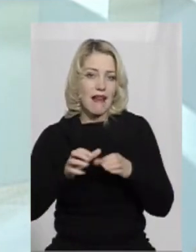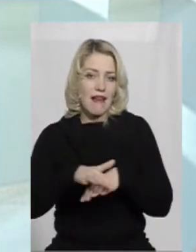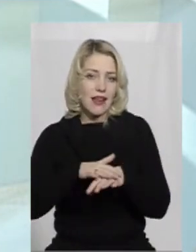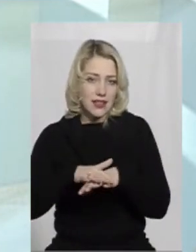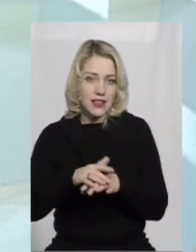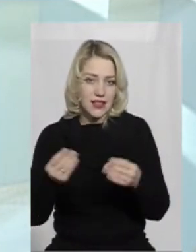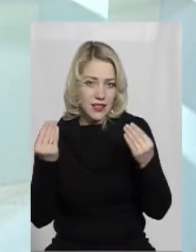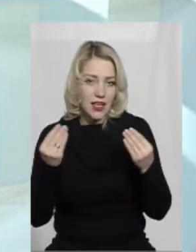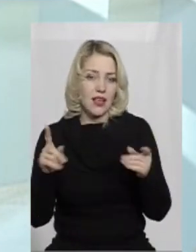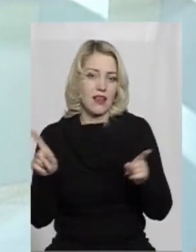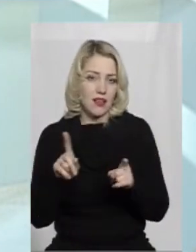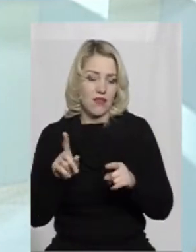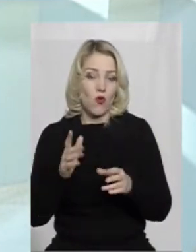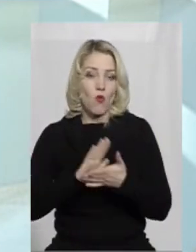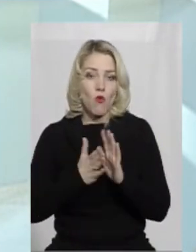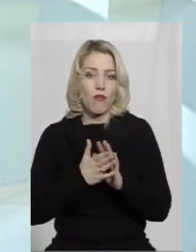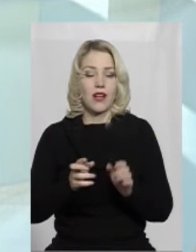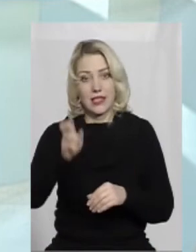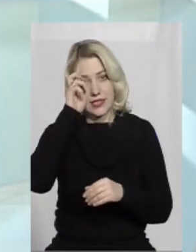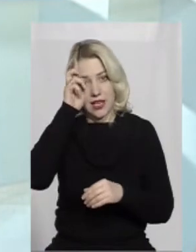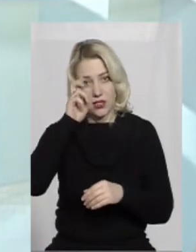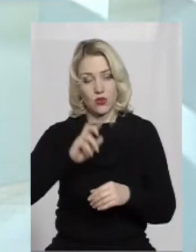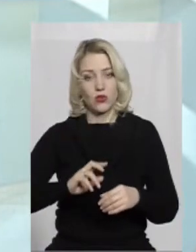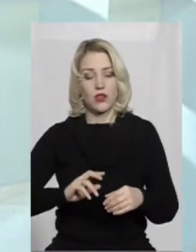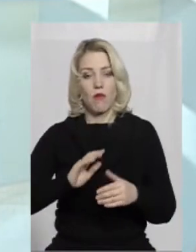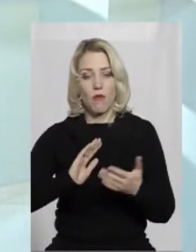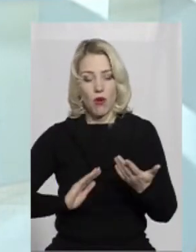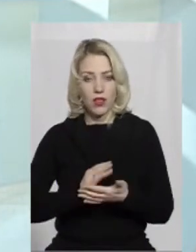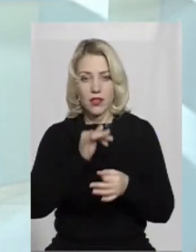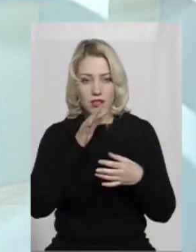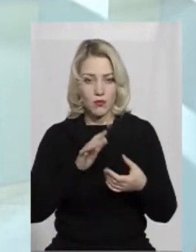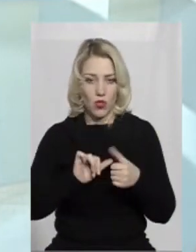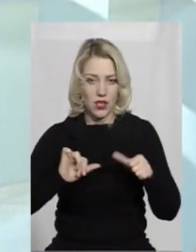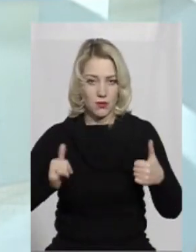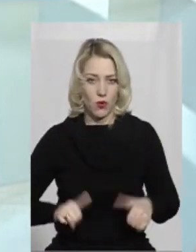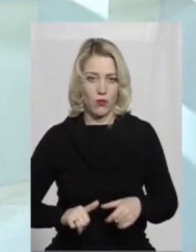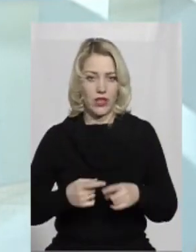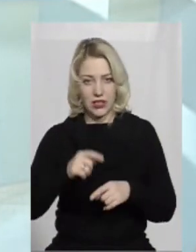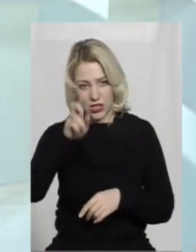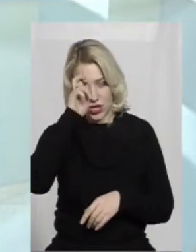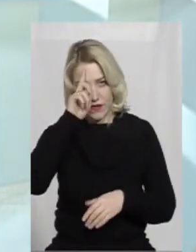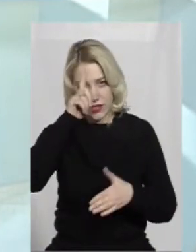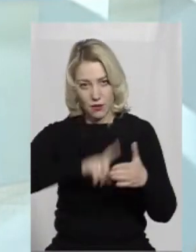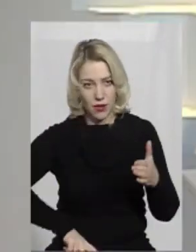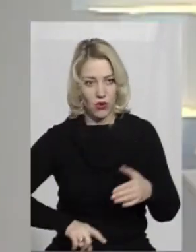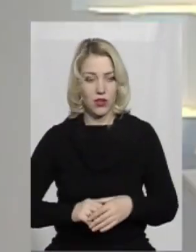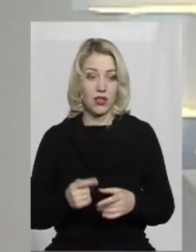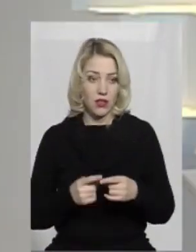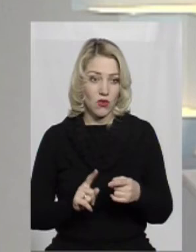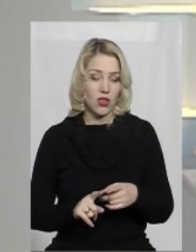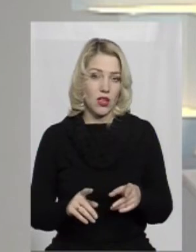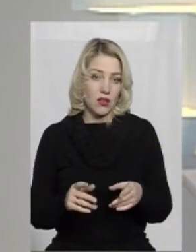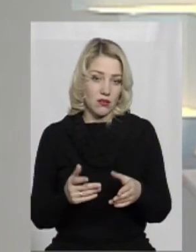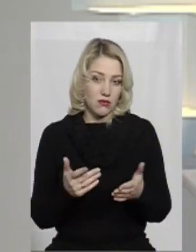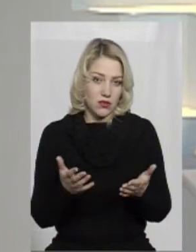умовах царської ось такої політики не змогла сформувати державницьких переконань, вона